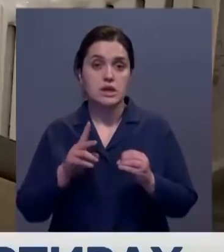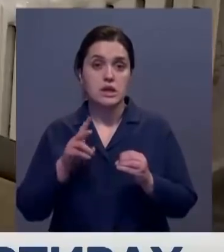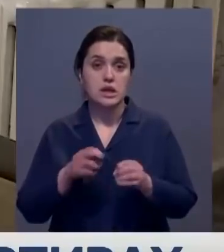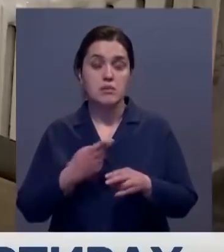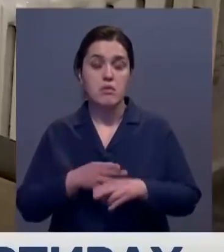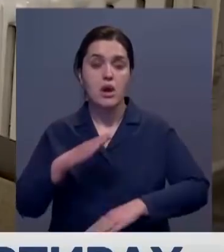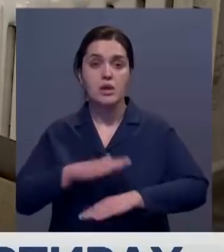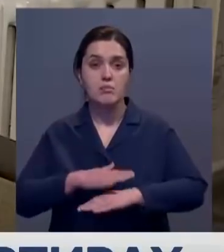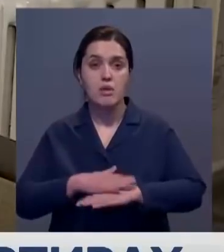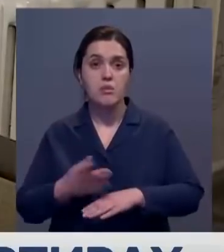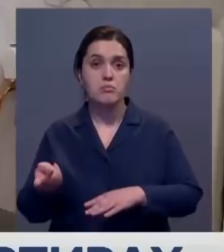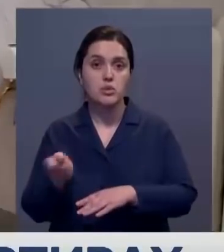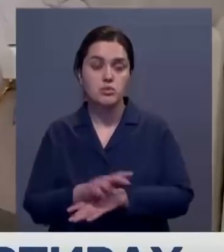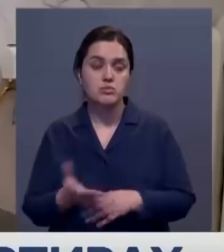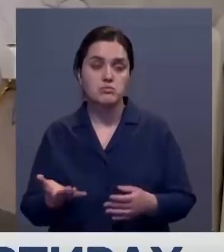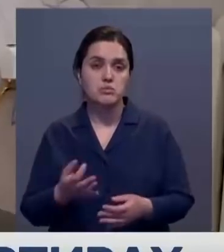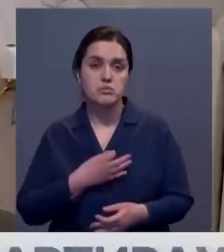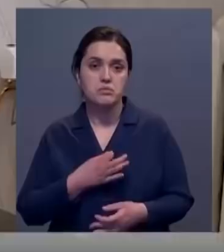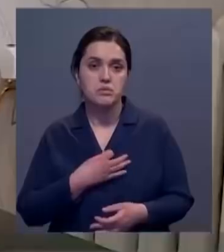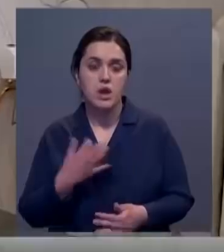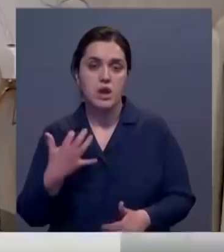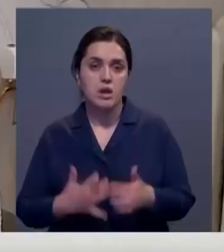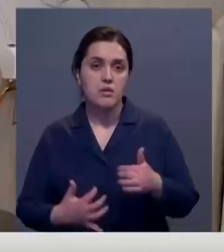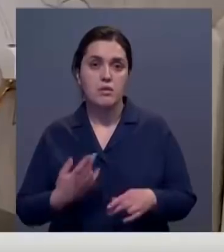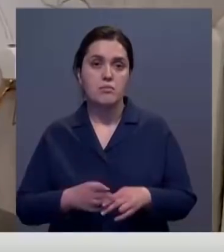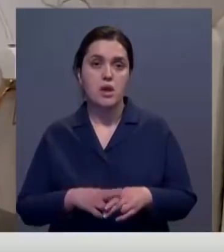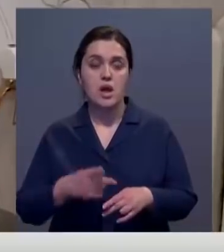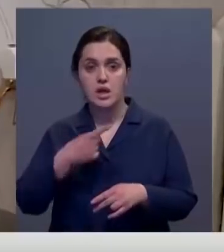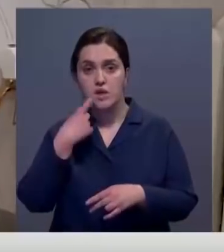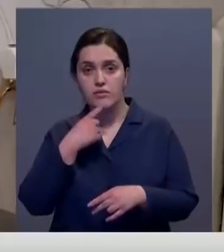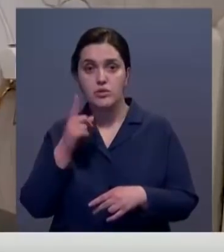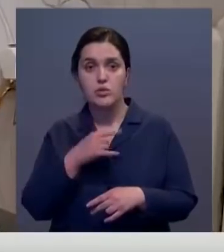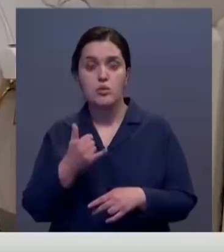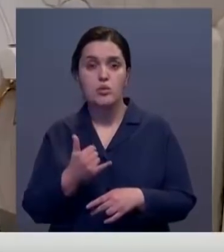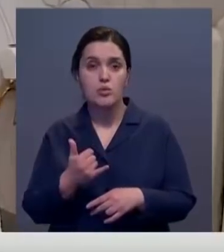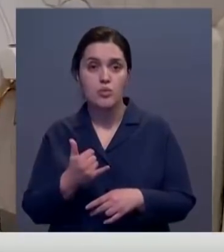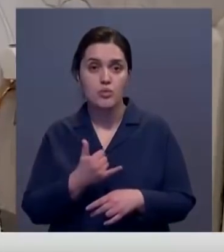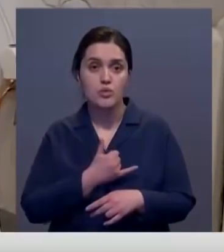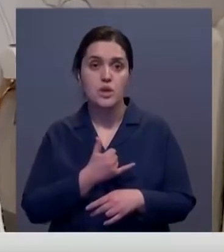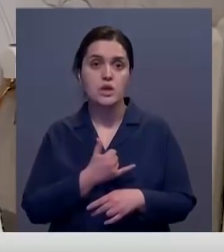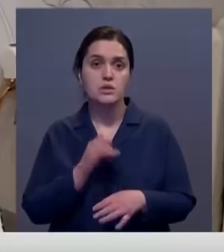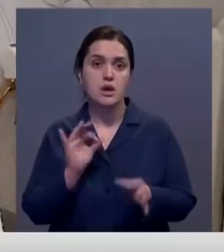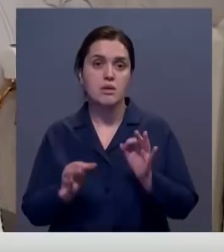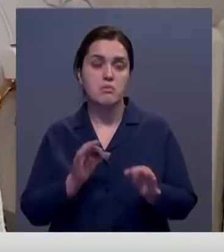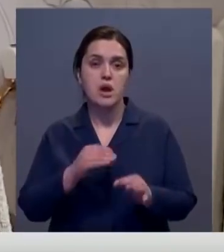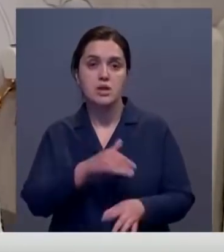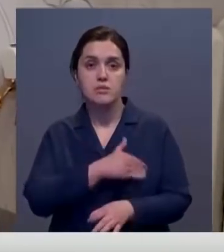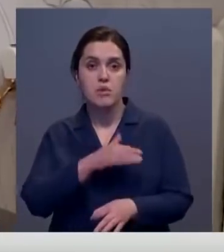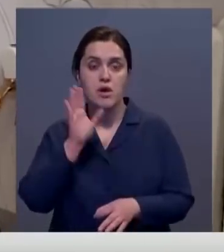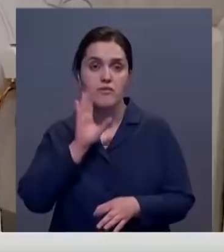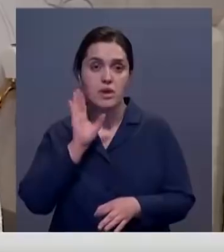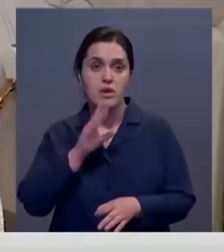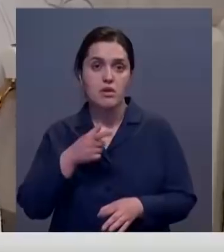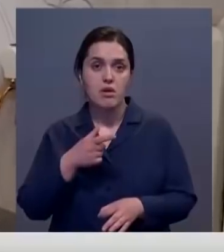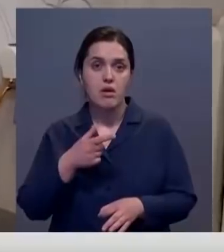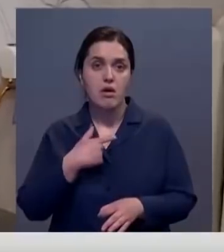приходят, руками разводят. Начальство мотивирует тем, что у нас на выходе, говорит, нормальная температура воды. Но нам-то